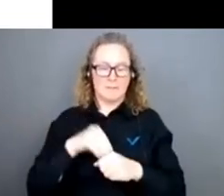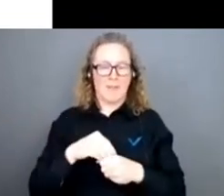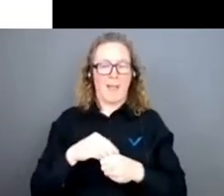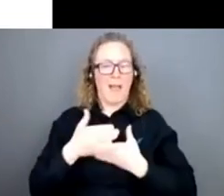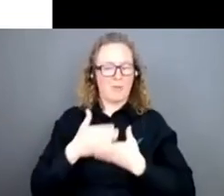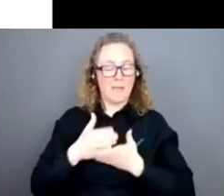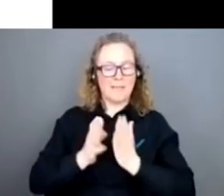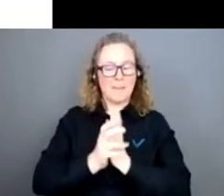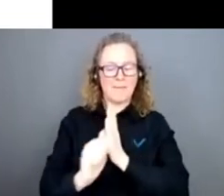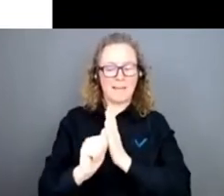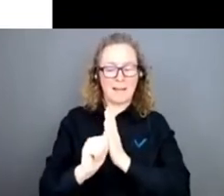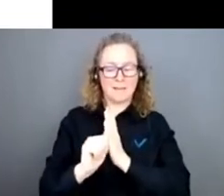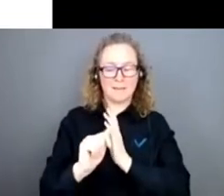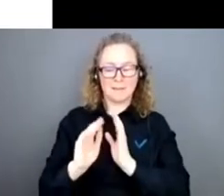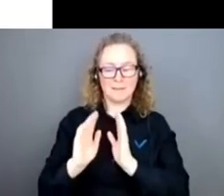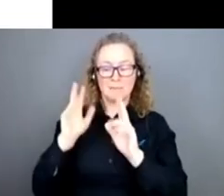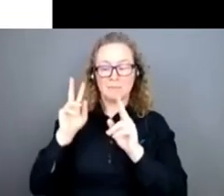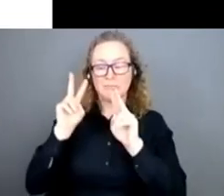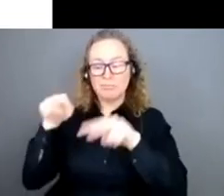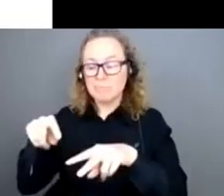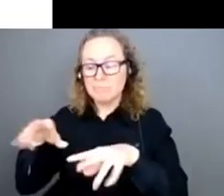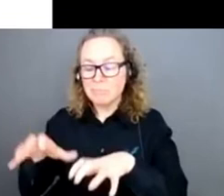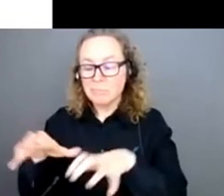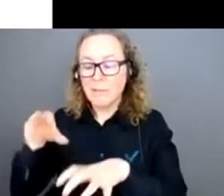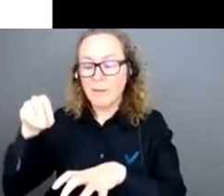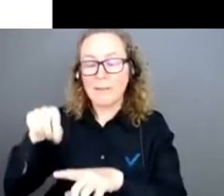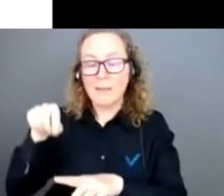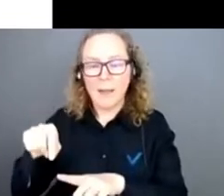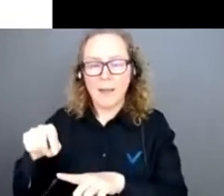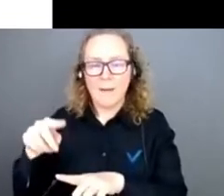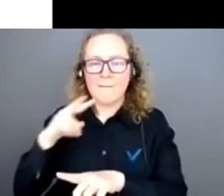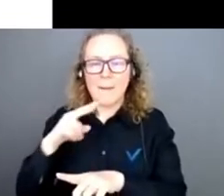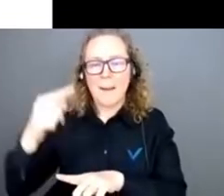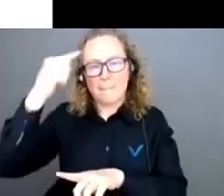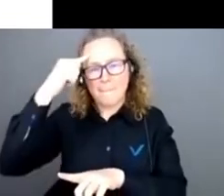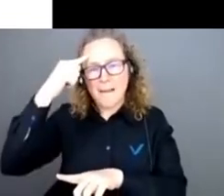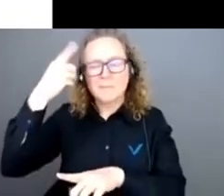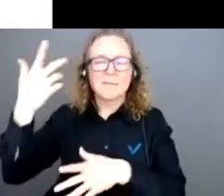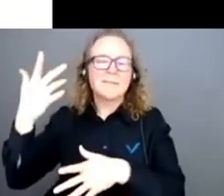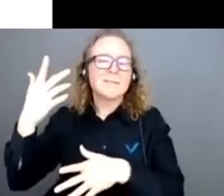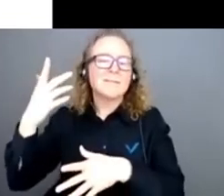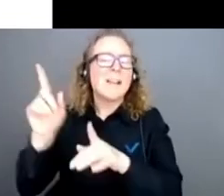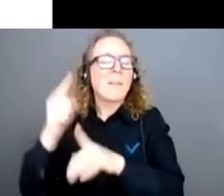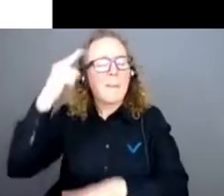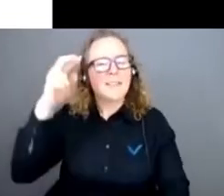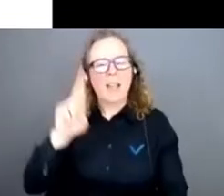travaillent dans ce domaine sont complètement acquises à la pensée roisse, on va prononcer ça comme ça,